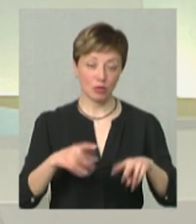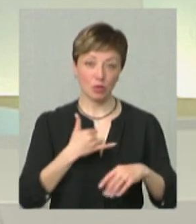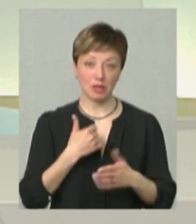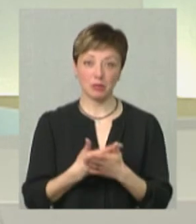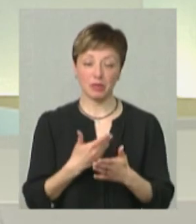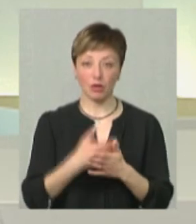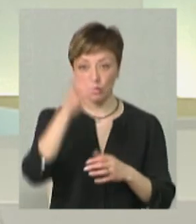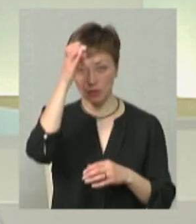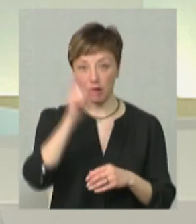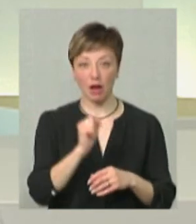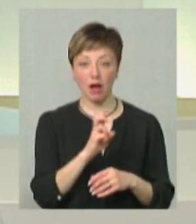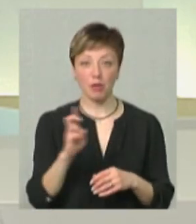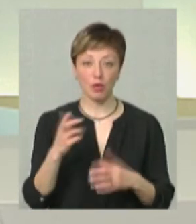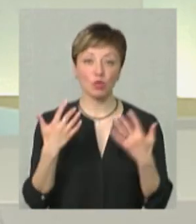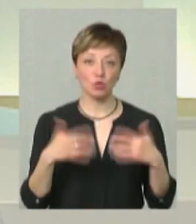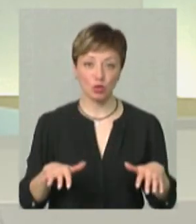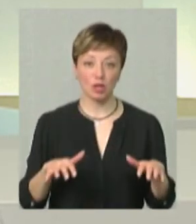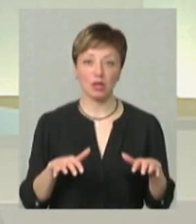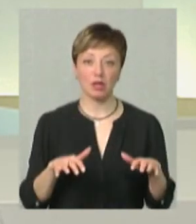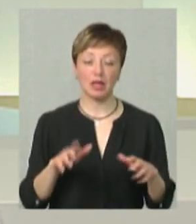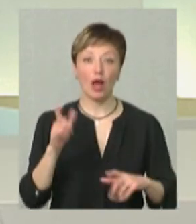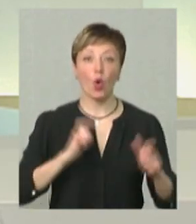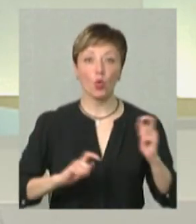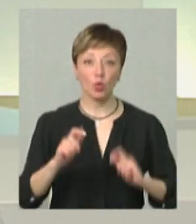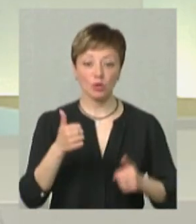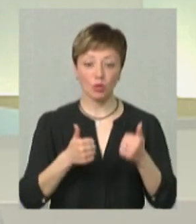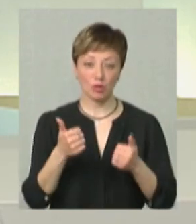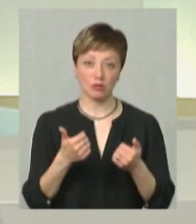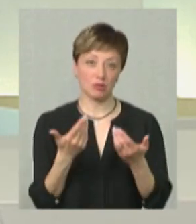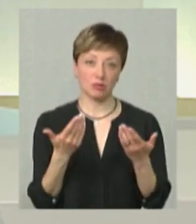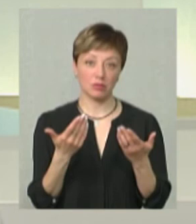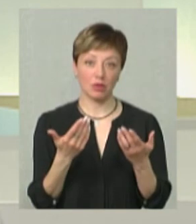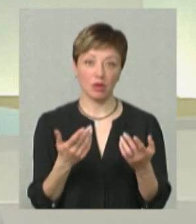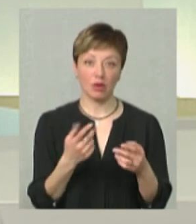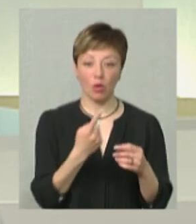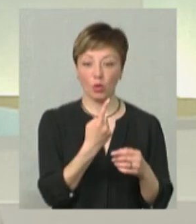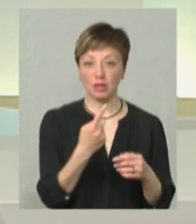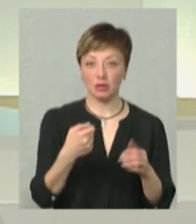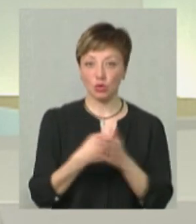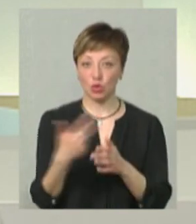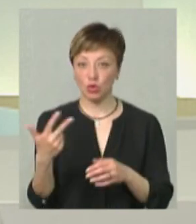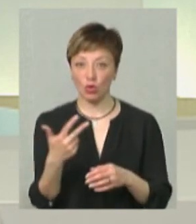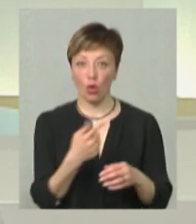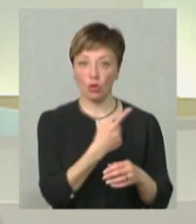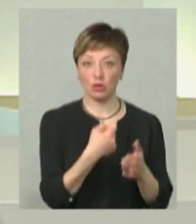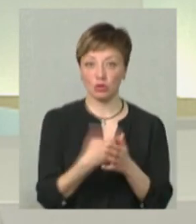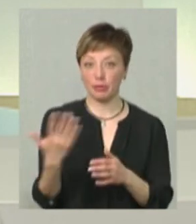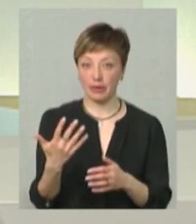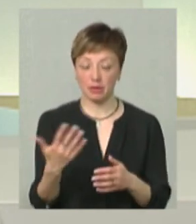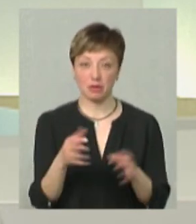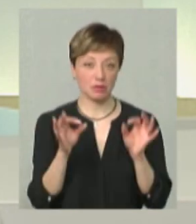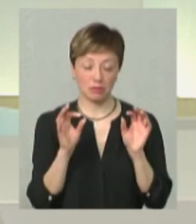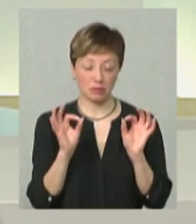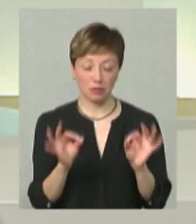нас, наприклад, в освітньому хабі і вже навіть на курси, конкурс іде практично один до трьох, один до п'яти. Тобто,